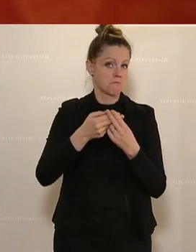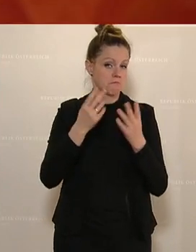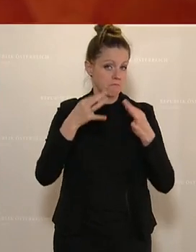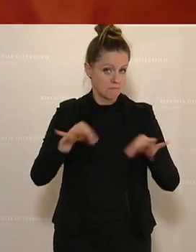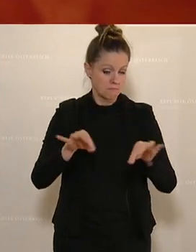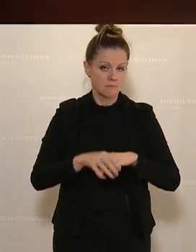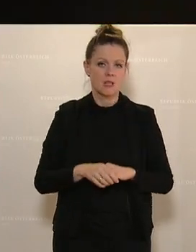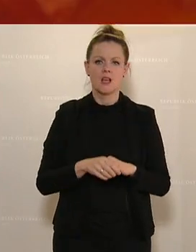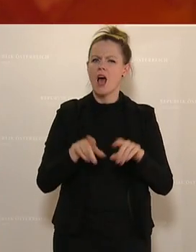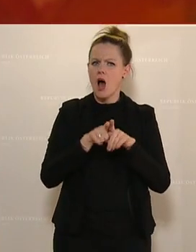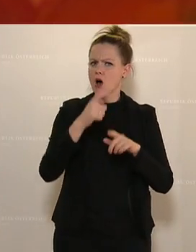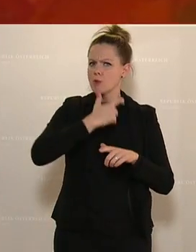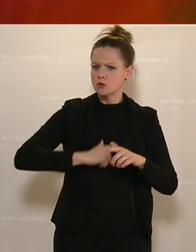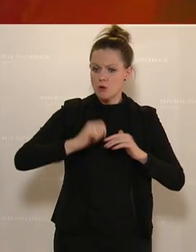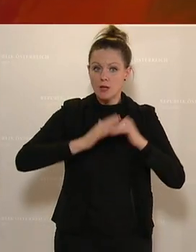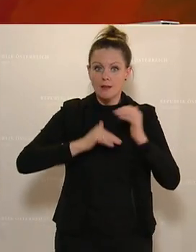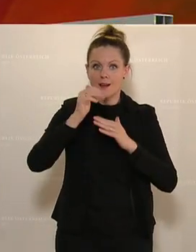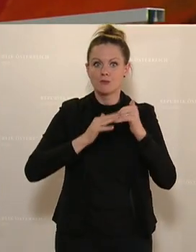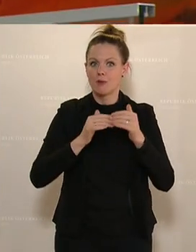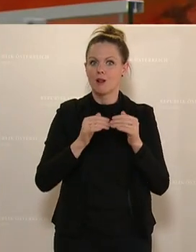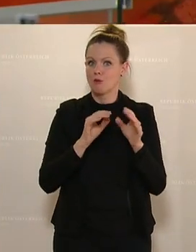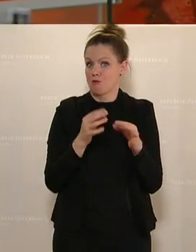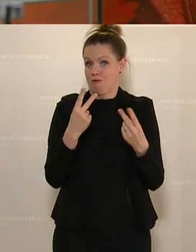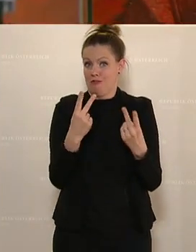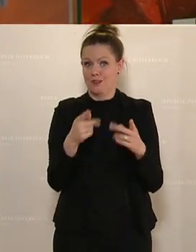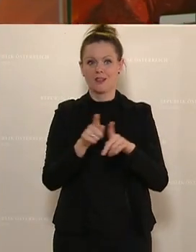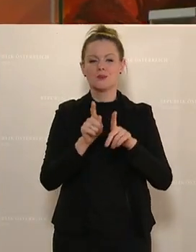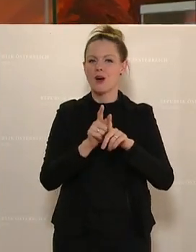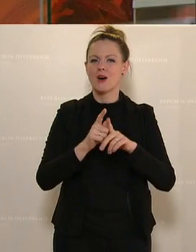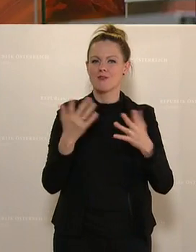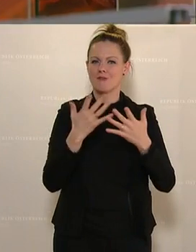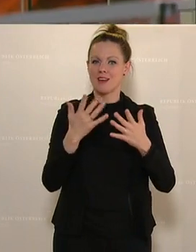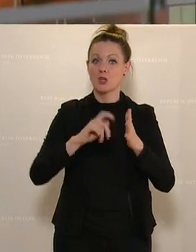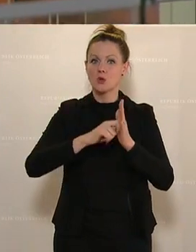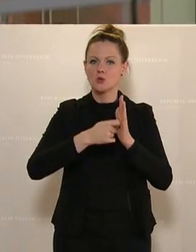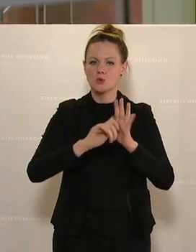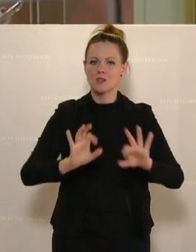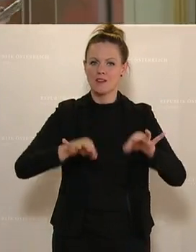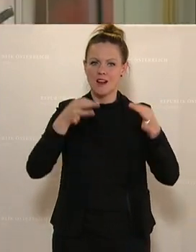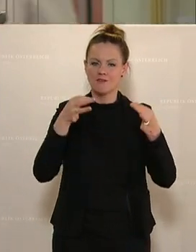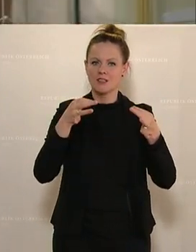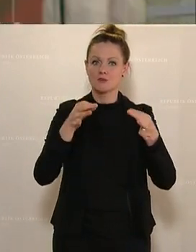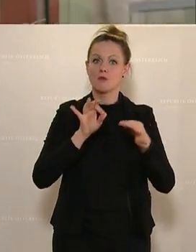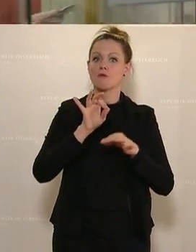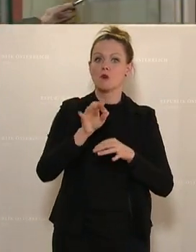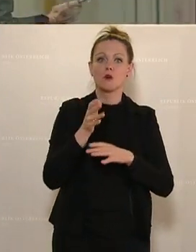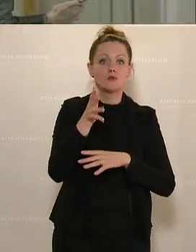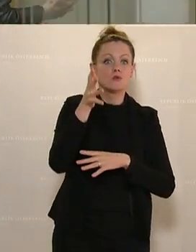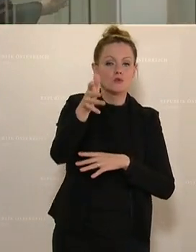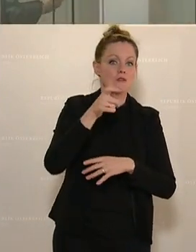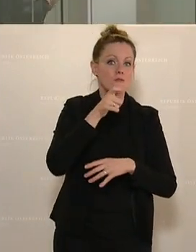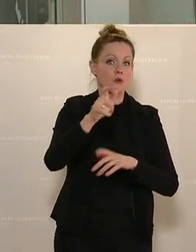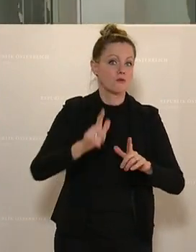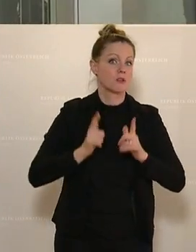trägt auch zur Persönlichkeitsbildung bei und nicht zuletzt auch zur Erlangung von Schlüsselqualifikationen für ein späteres